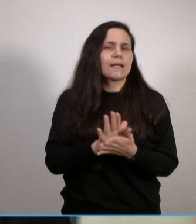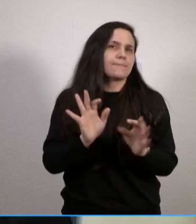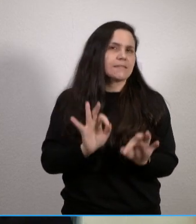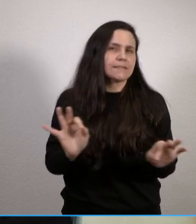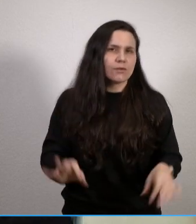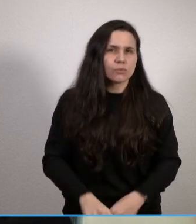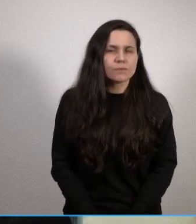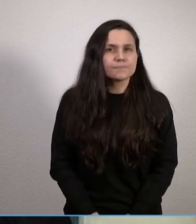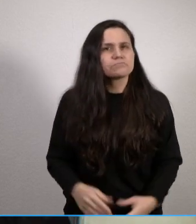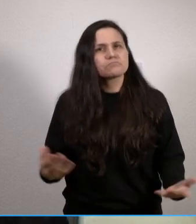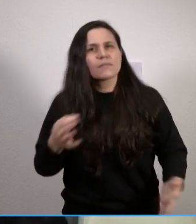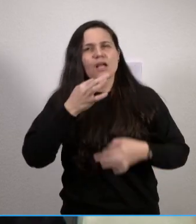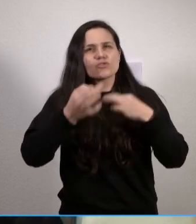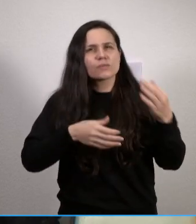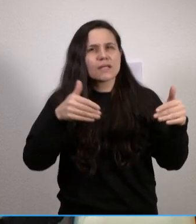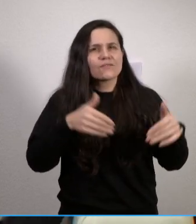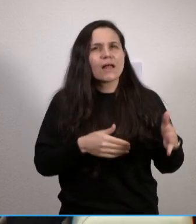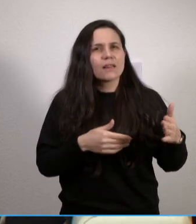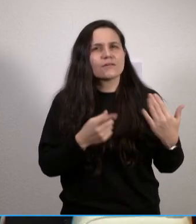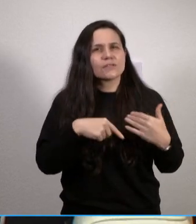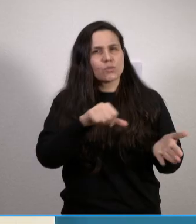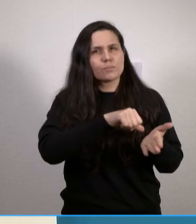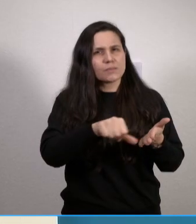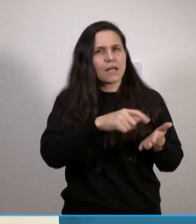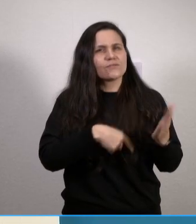Behandlung von Spezialfällen aus Sonderfonds zu finanzieren?